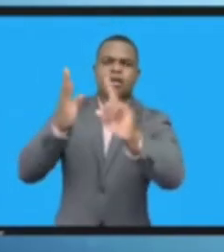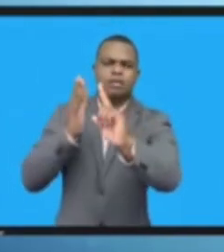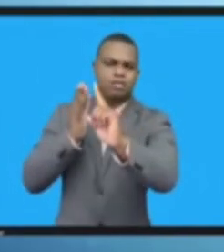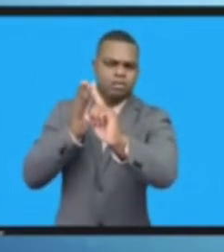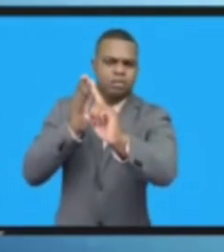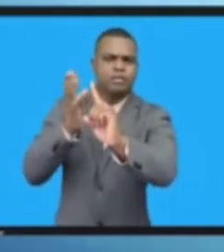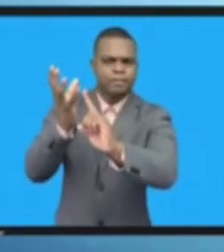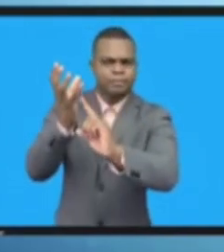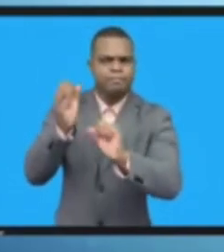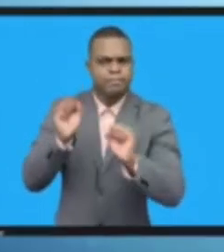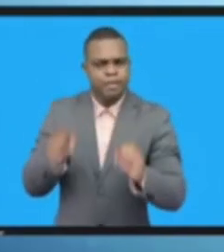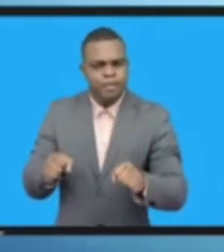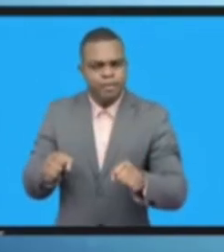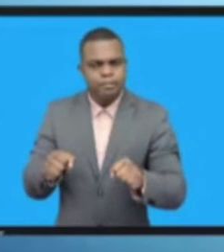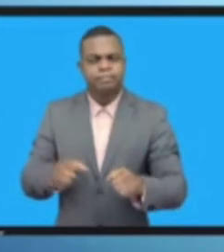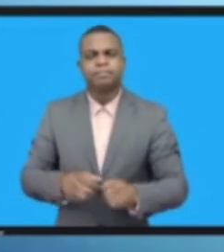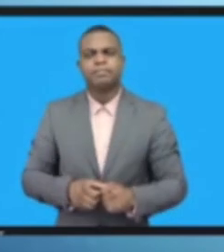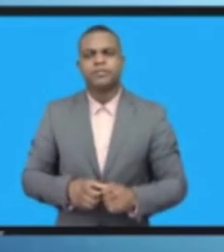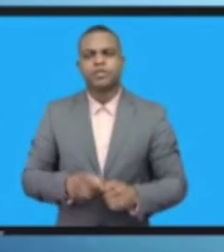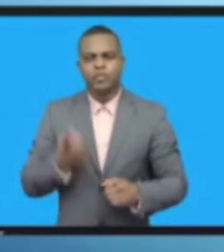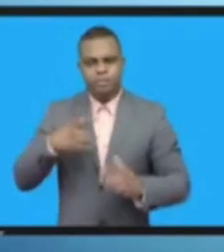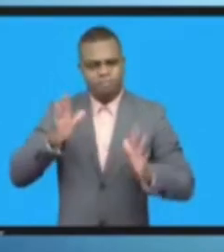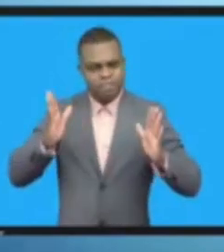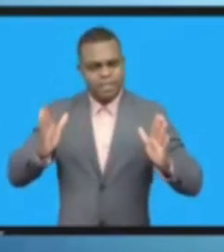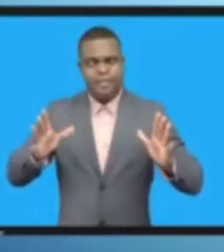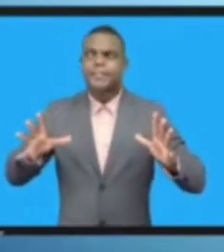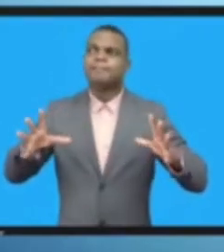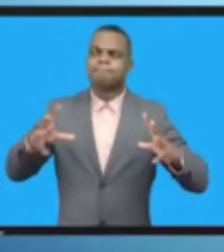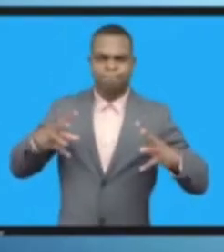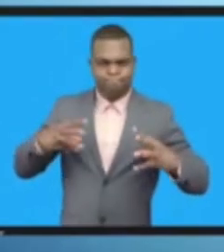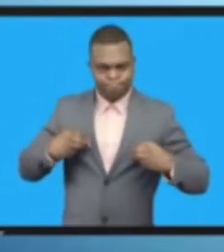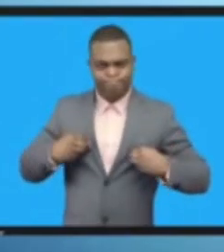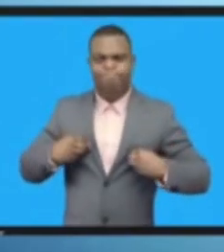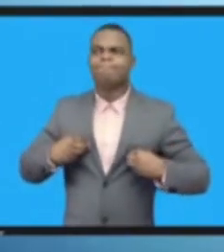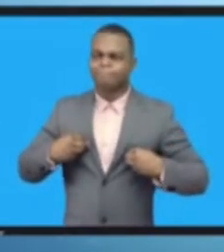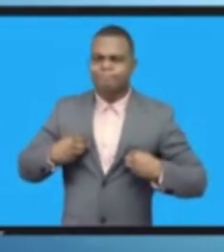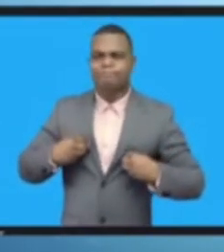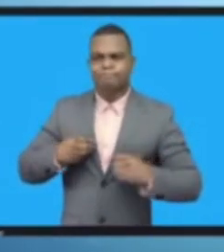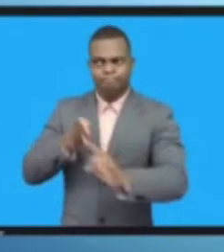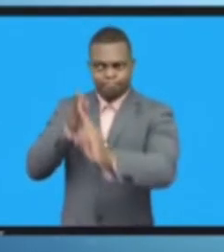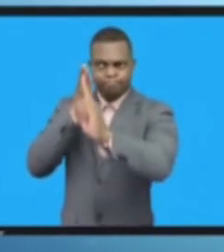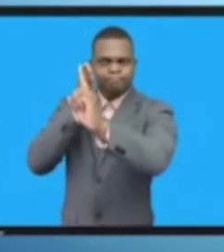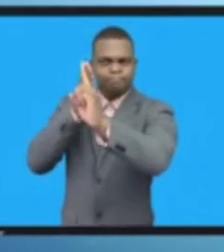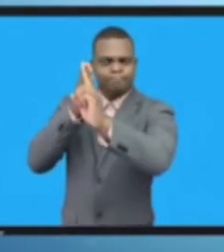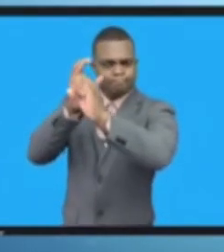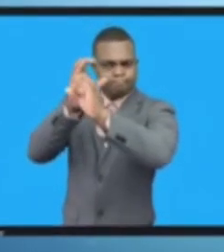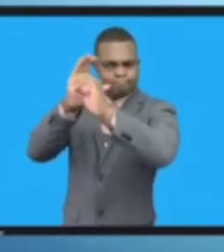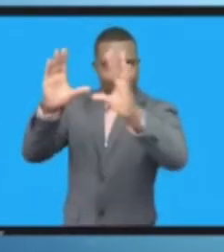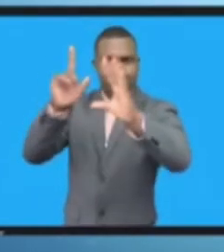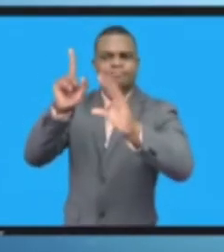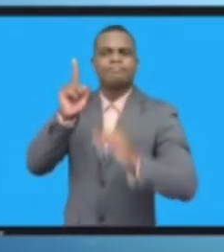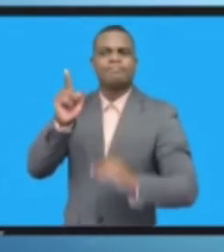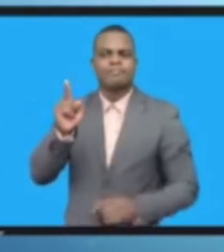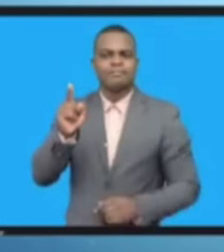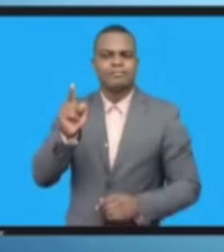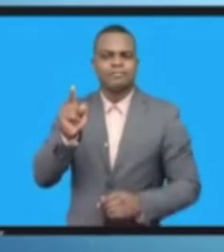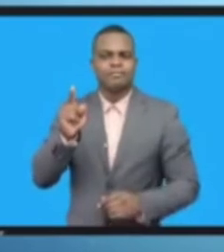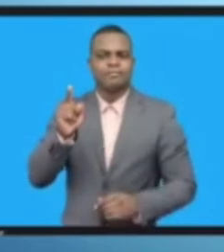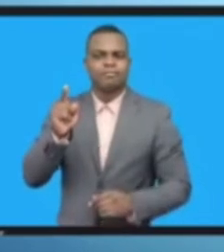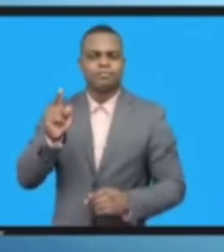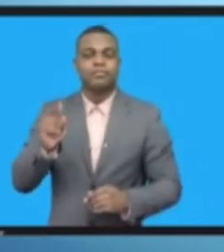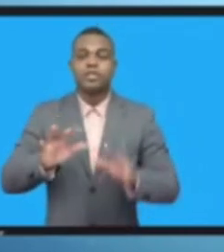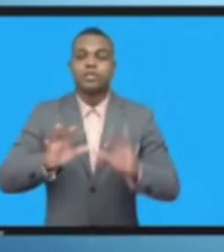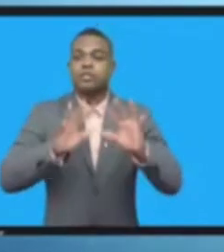القيام بذلك معناه أننا سندمر الفرصة الرائعة والهائلة أمام